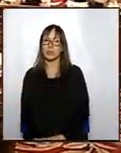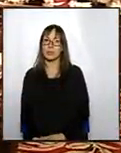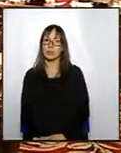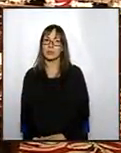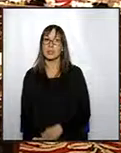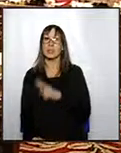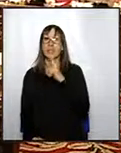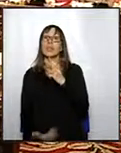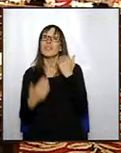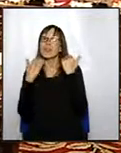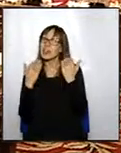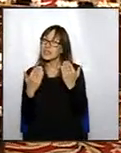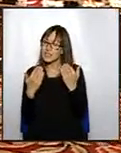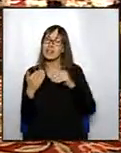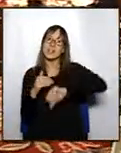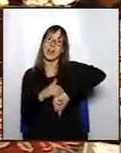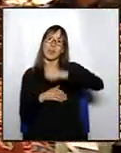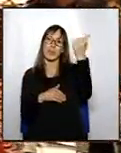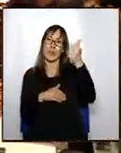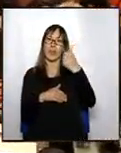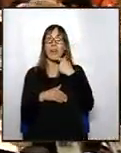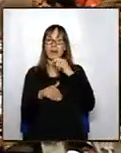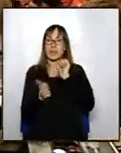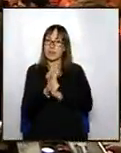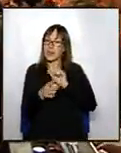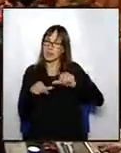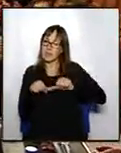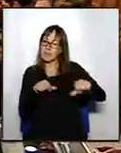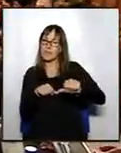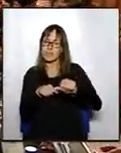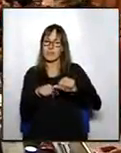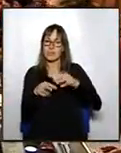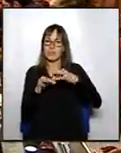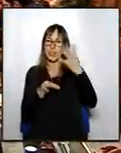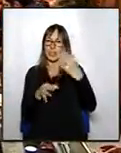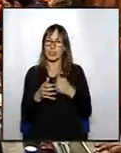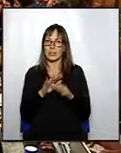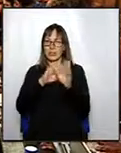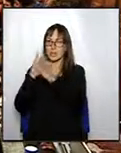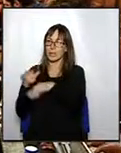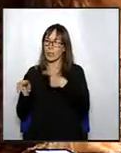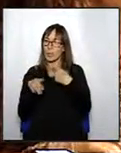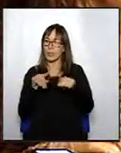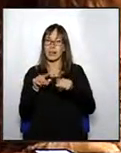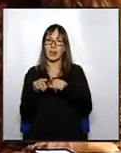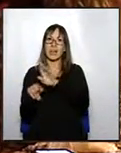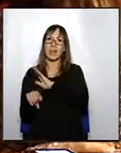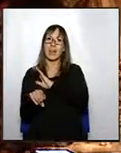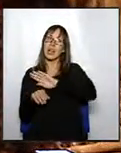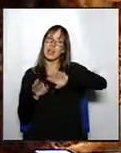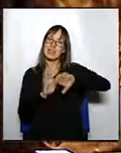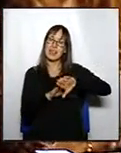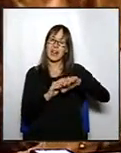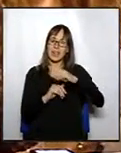Doncs, felicitats, queda aprovada la proposta, que hi hagi sort. Passem a l'altra moció, moció d'Esquerra som Vic per l